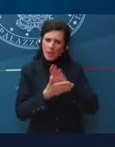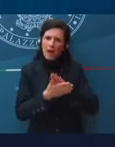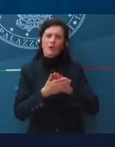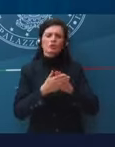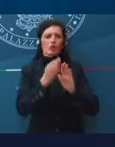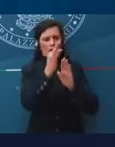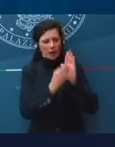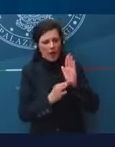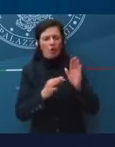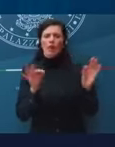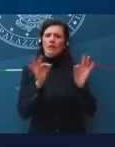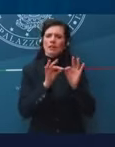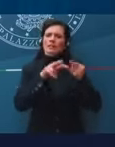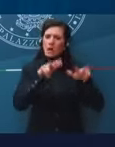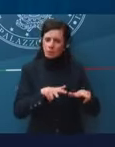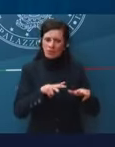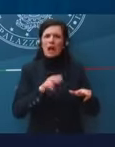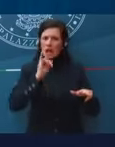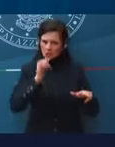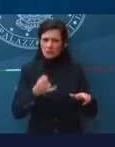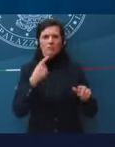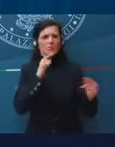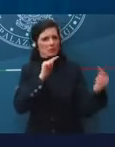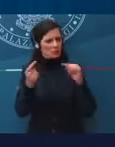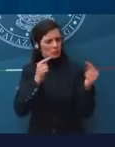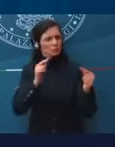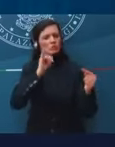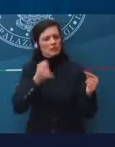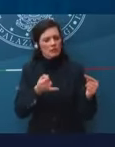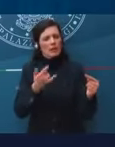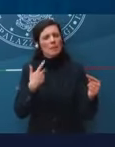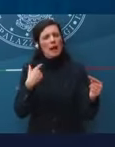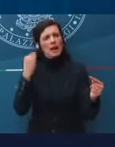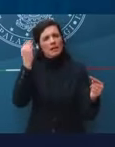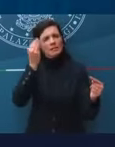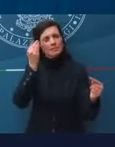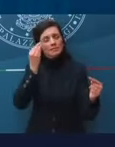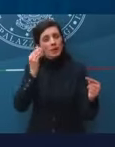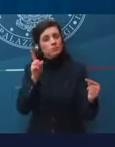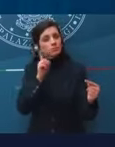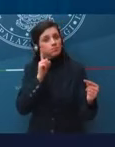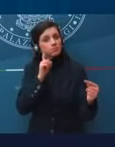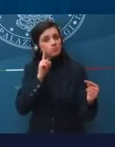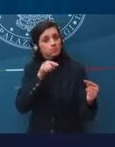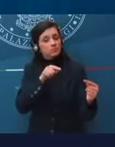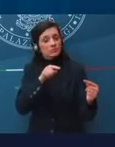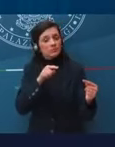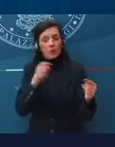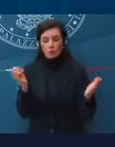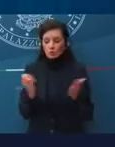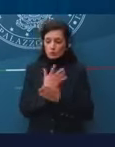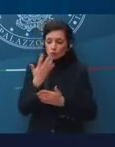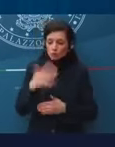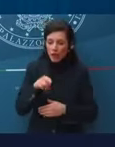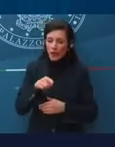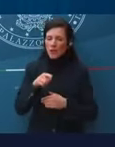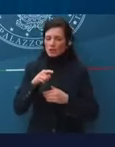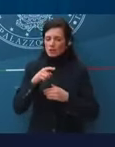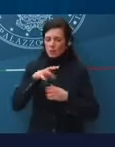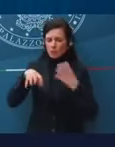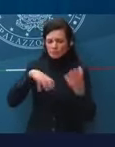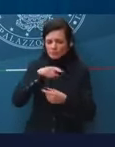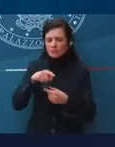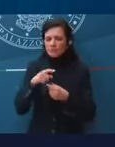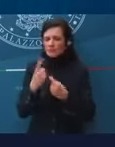verranno discusse e mi pare difficile restino uguali dopo quello che è successo, la situazione che si è creata.